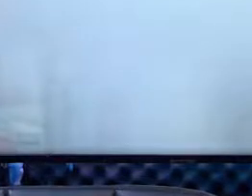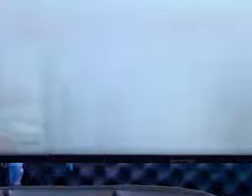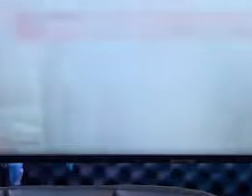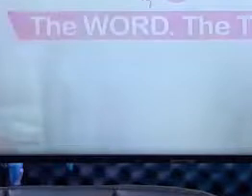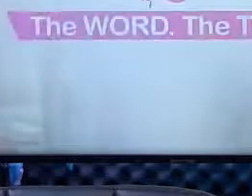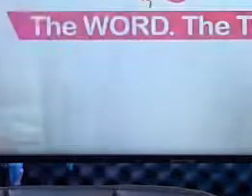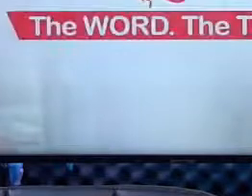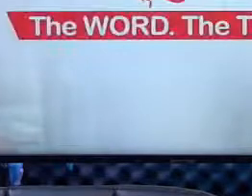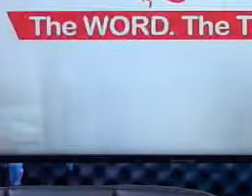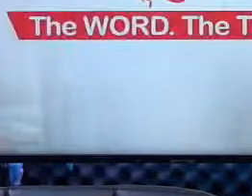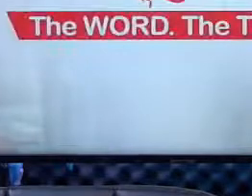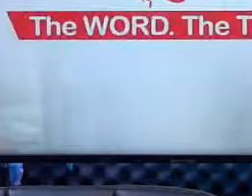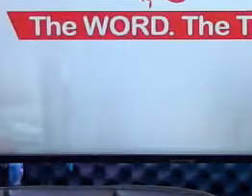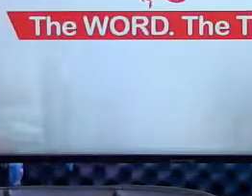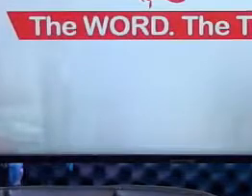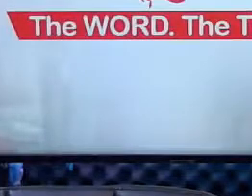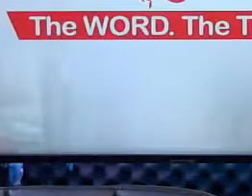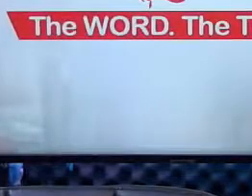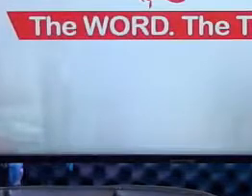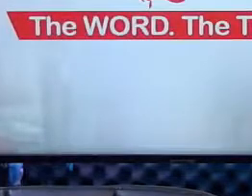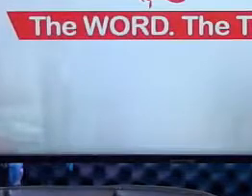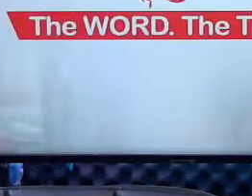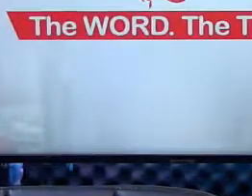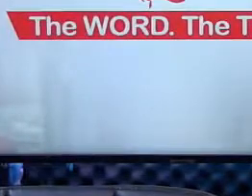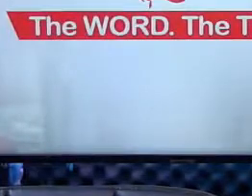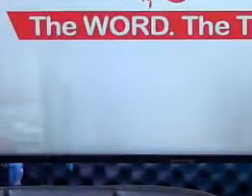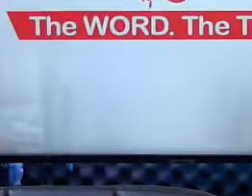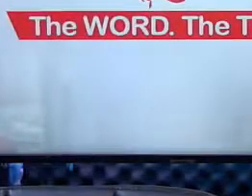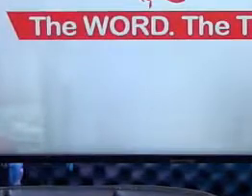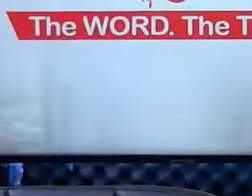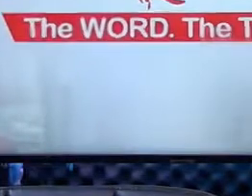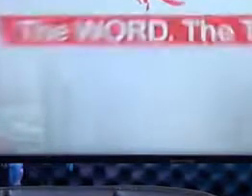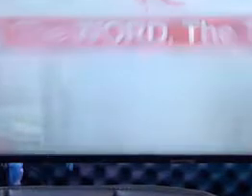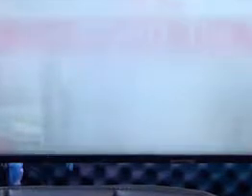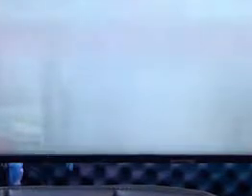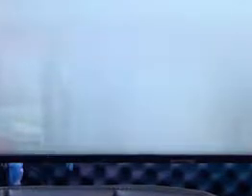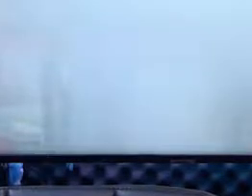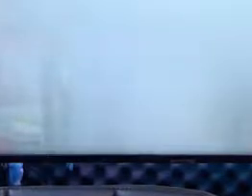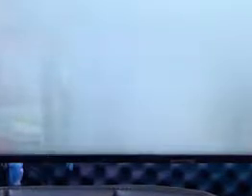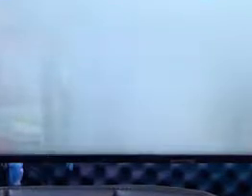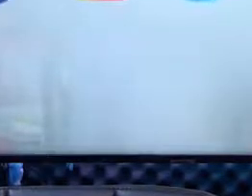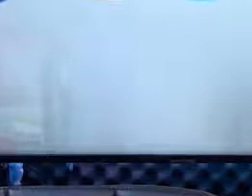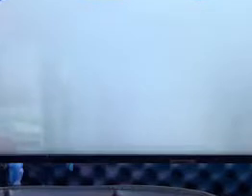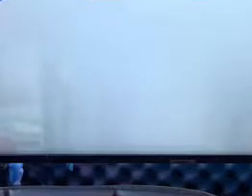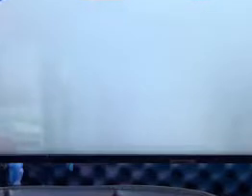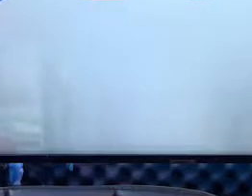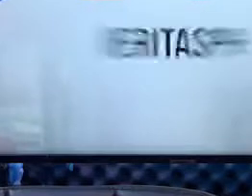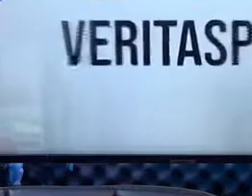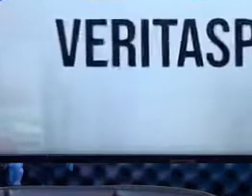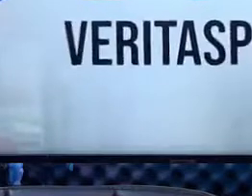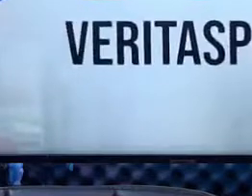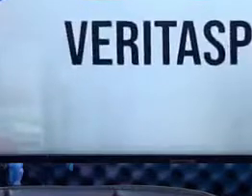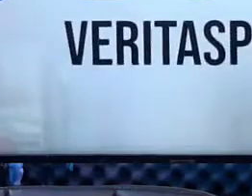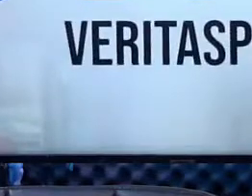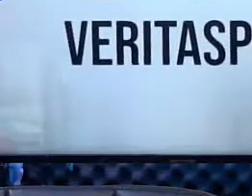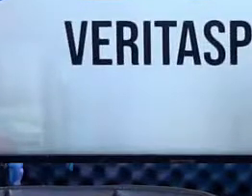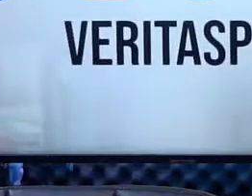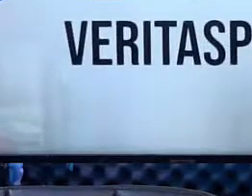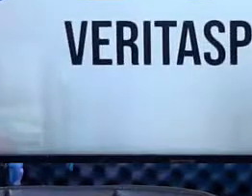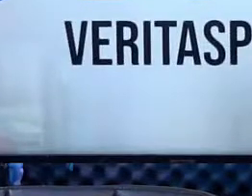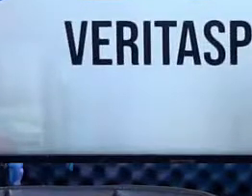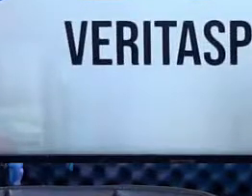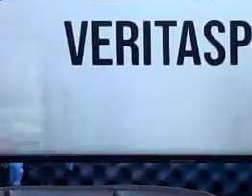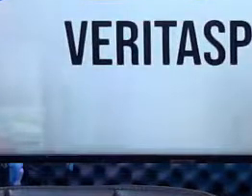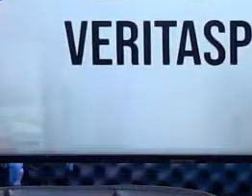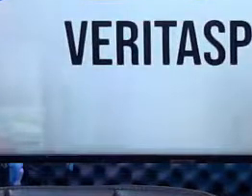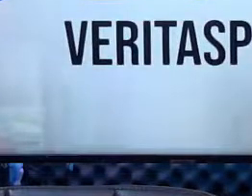loob. Di ba? At ang ating pong programa, and mapapakinggan nyo po dyan. Nasa Facebook na po kami agad. At mapapakinggan nyo